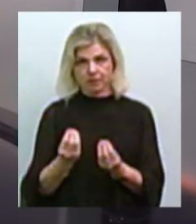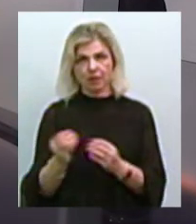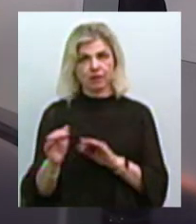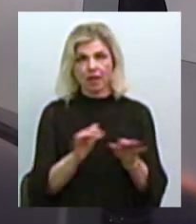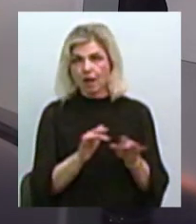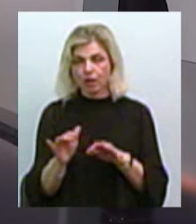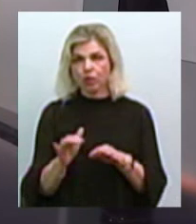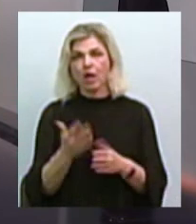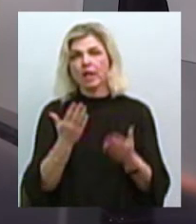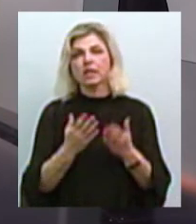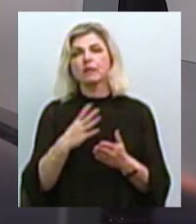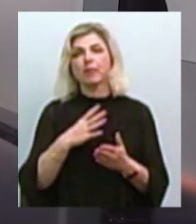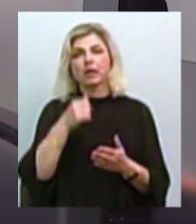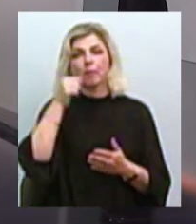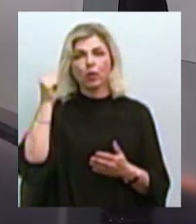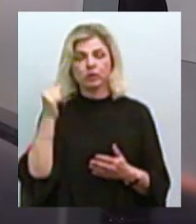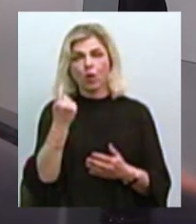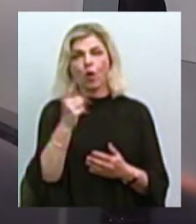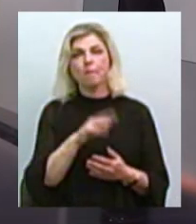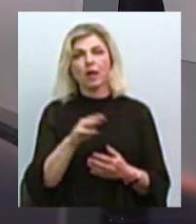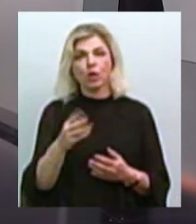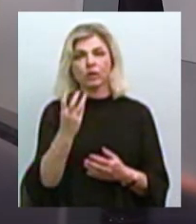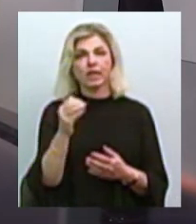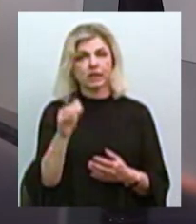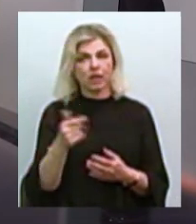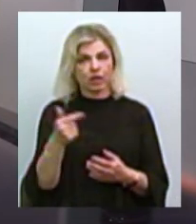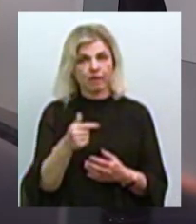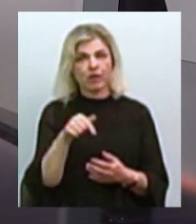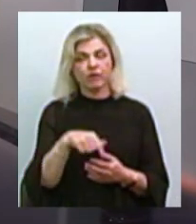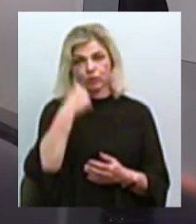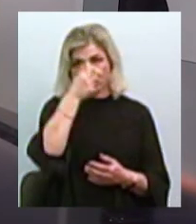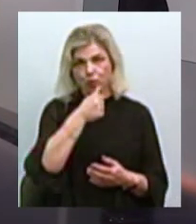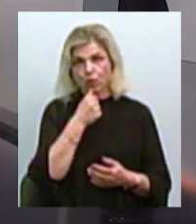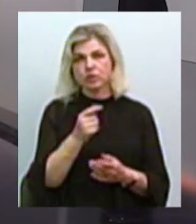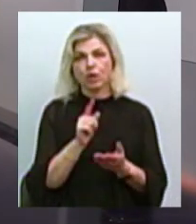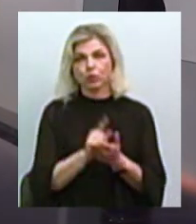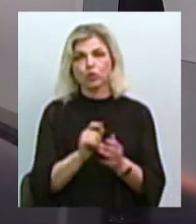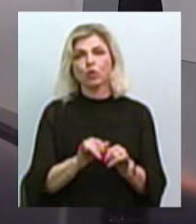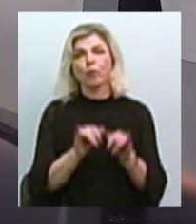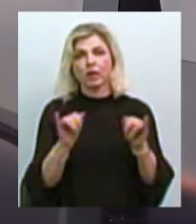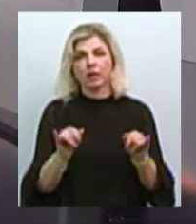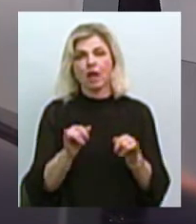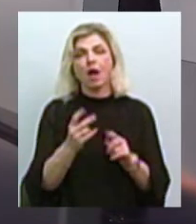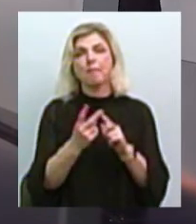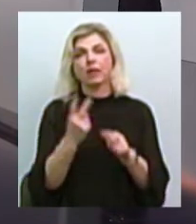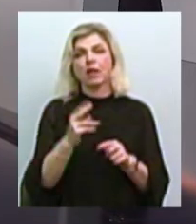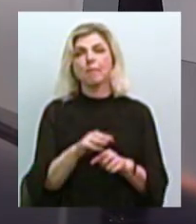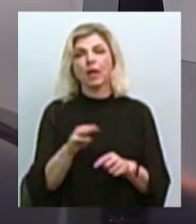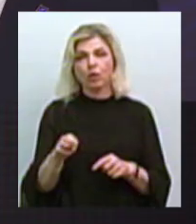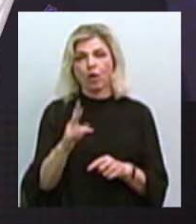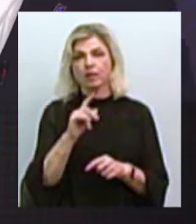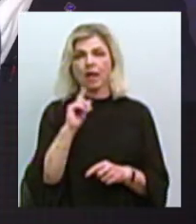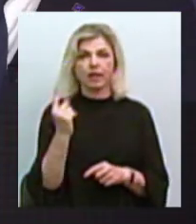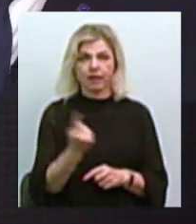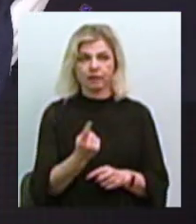мали річний кошторис 1 мільйон 300 тисяч гривень, то в цьому році ми маємо його трошки більше півтора мільйони гривень на рік.